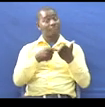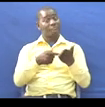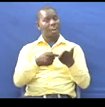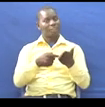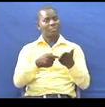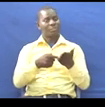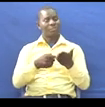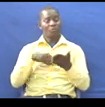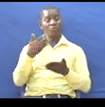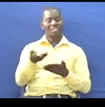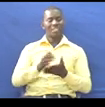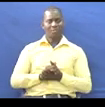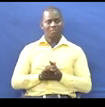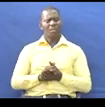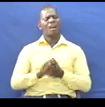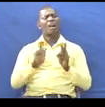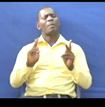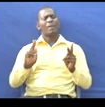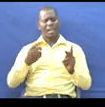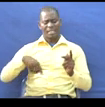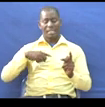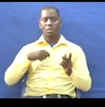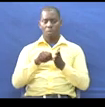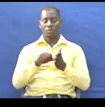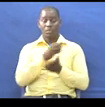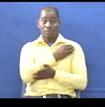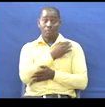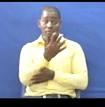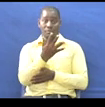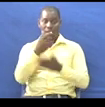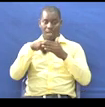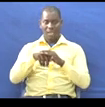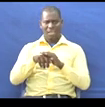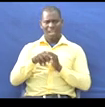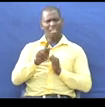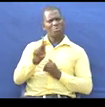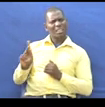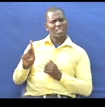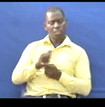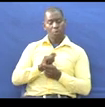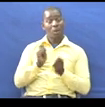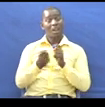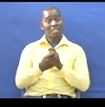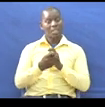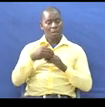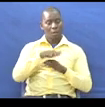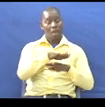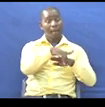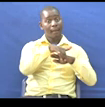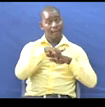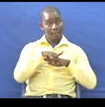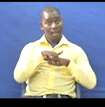Kama ilivyo kawaida tulisema kwa mba sisi wanafunzi wa kidato chatano kiswahili Tuajikita zaidi kwenye kutafsiri kiswahili kuenda kingereza